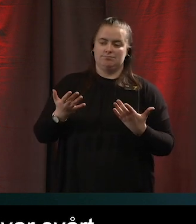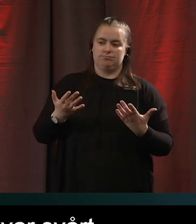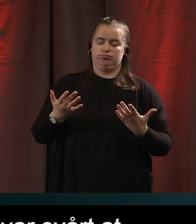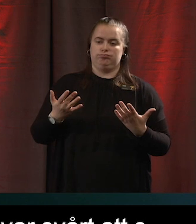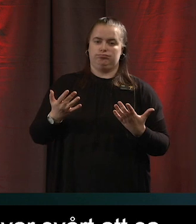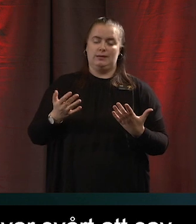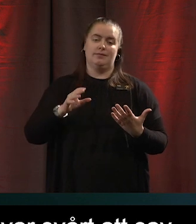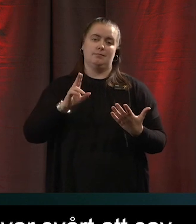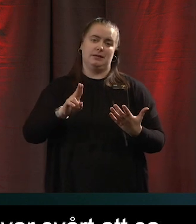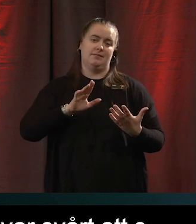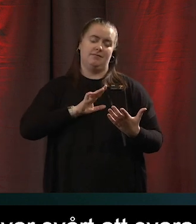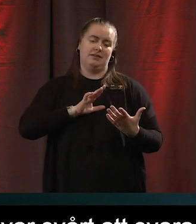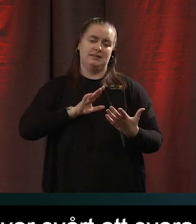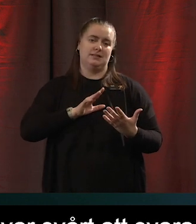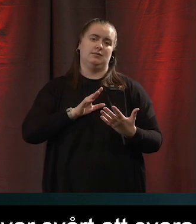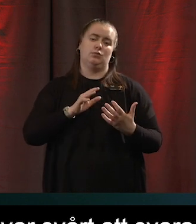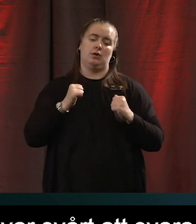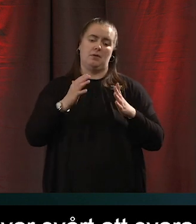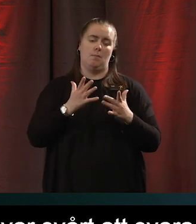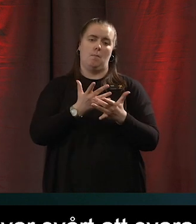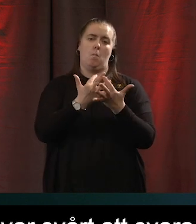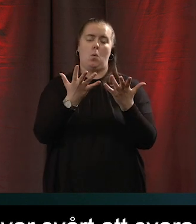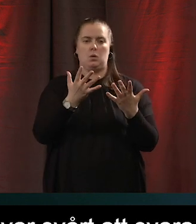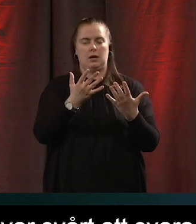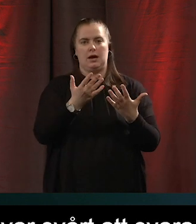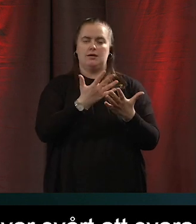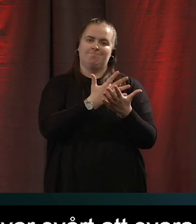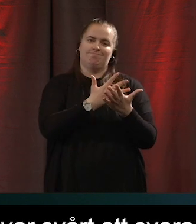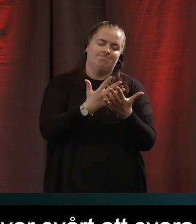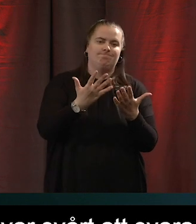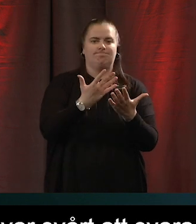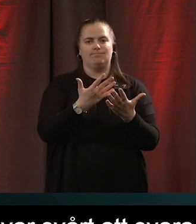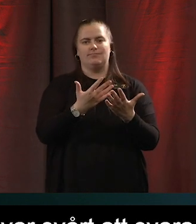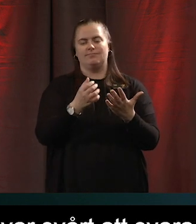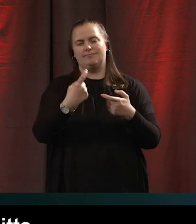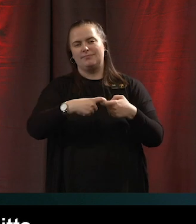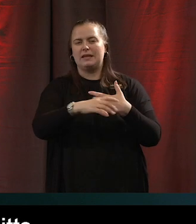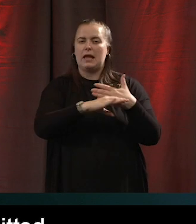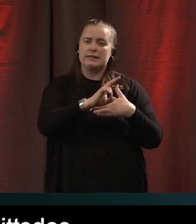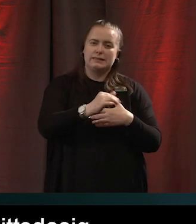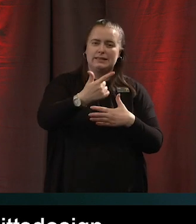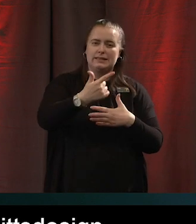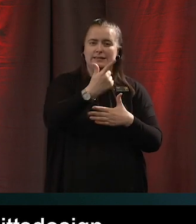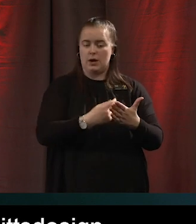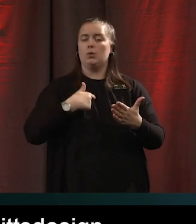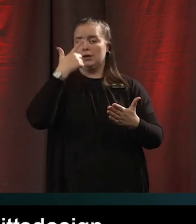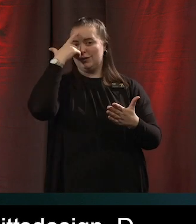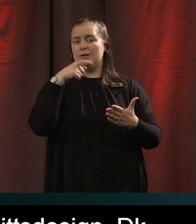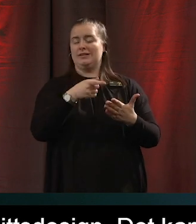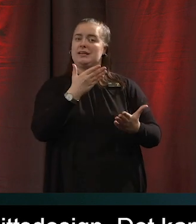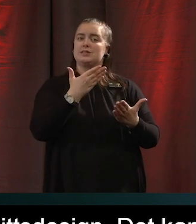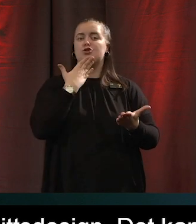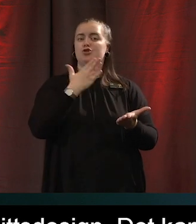finns väldigt mycket skrivet om gränssnittsdesign i största allmänhet och jag tror det kan vara ganska vettigt att fördjupa sig i de här gamla